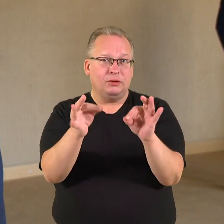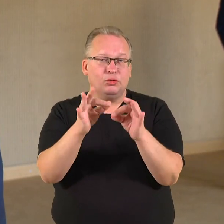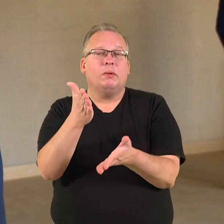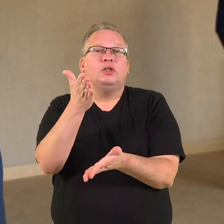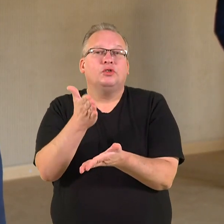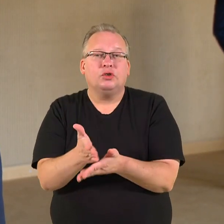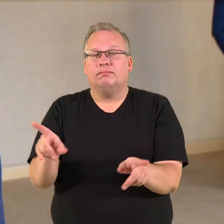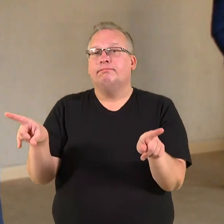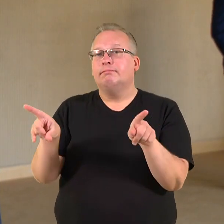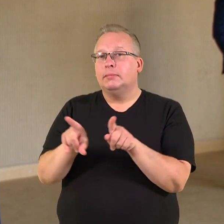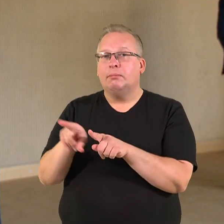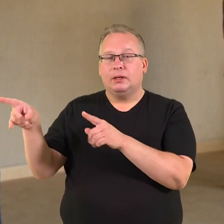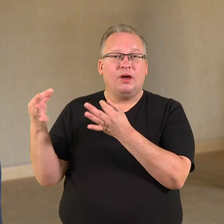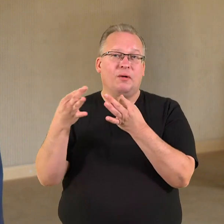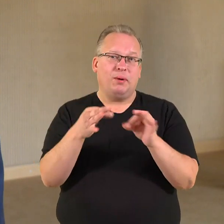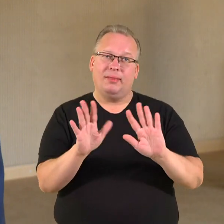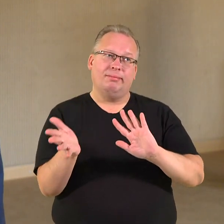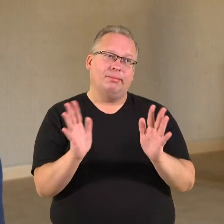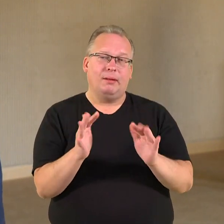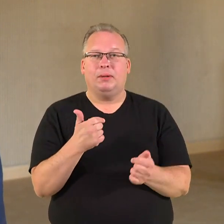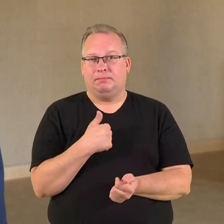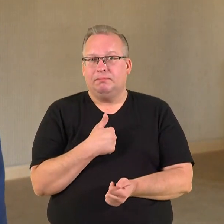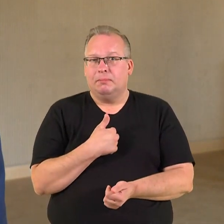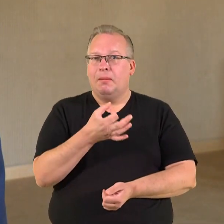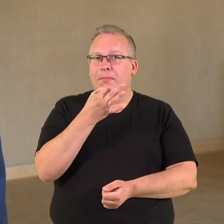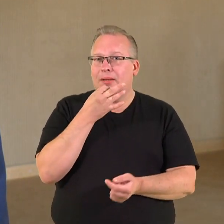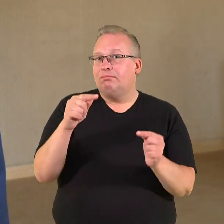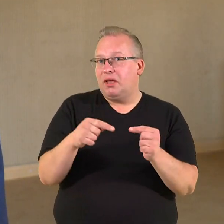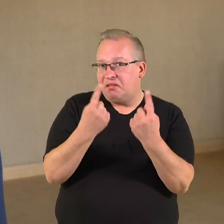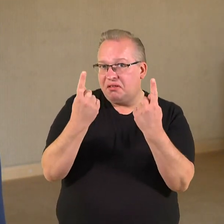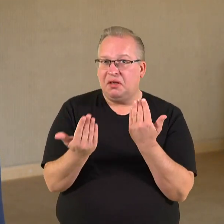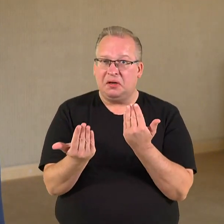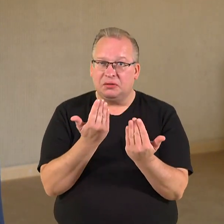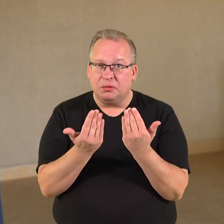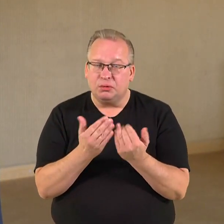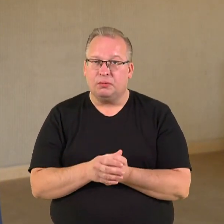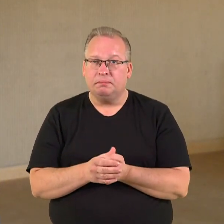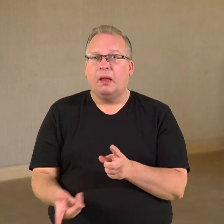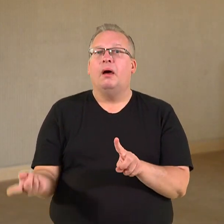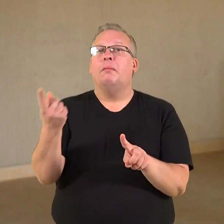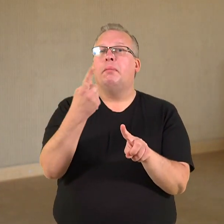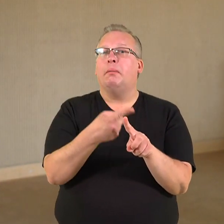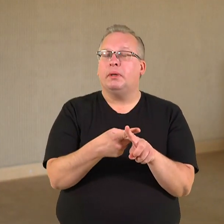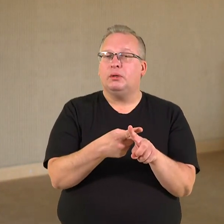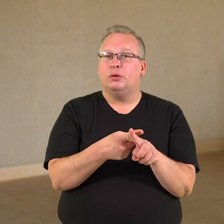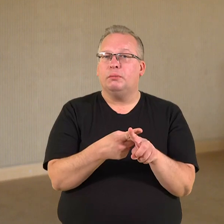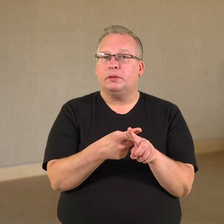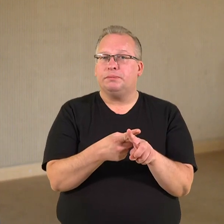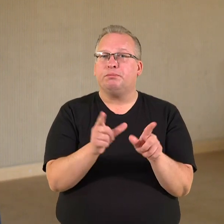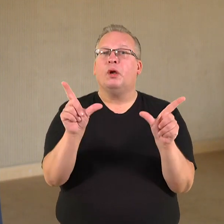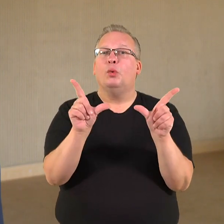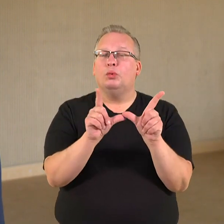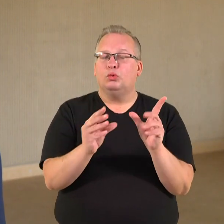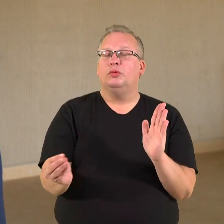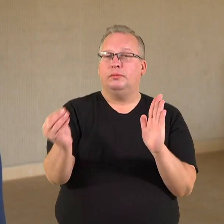kitų tokių irgi pasiūlymų, kurie nelabai patinka ir nelabai tinka, nes, sakykime, papildomos funkcijas, kurias nori rašyti